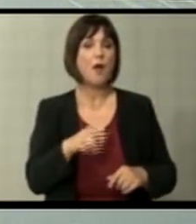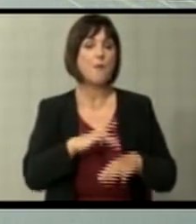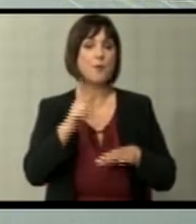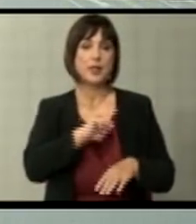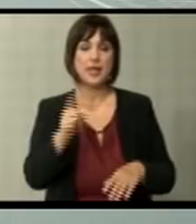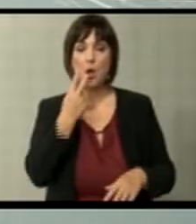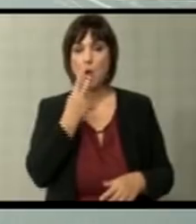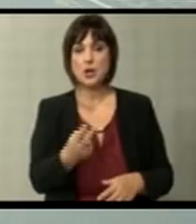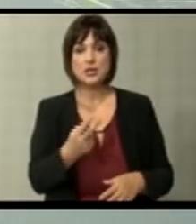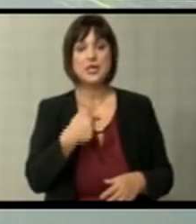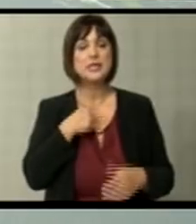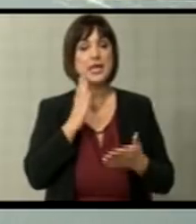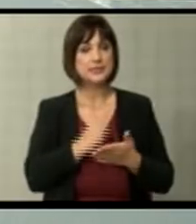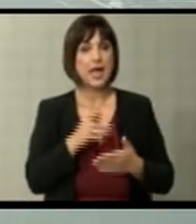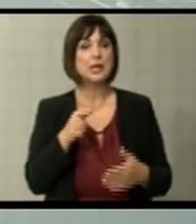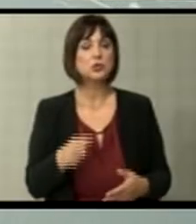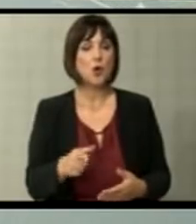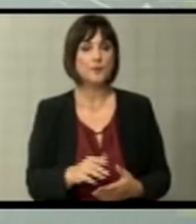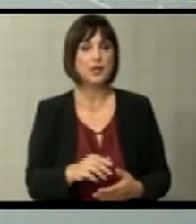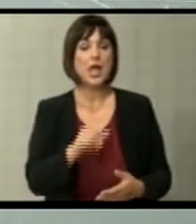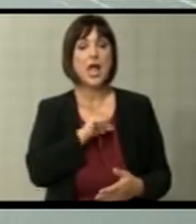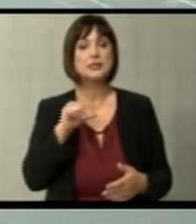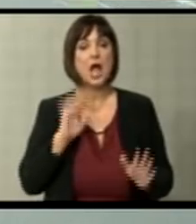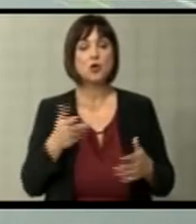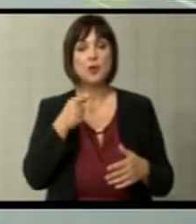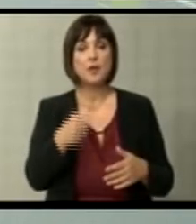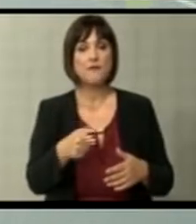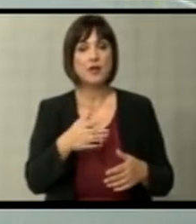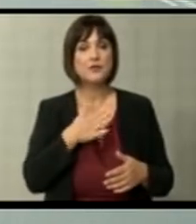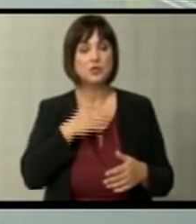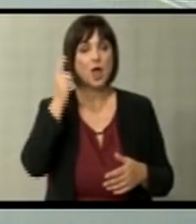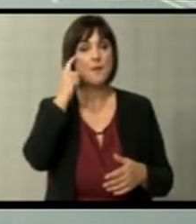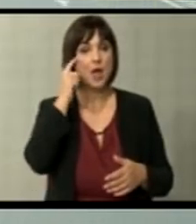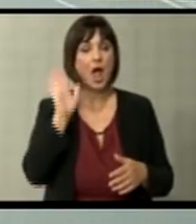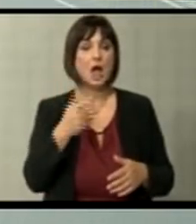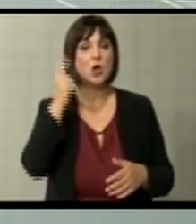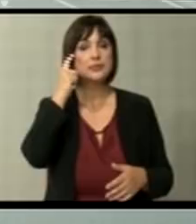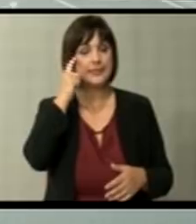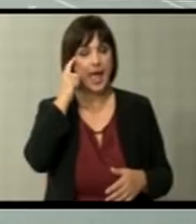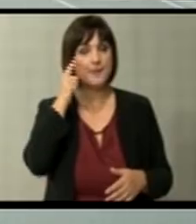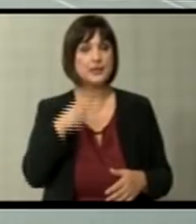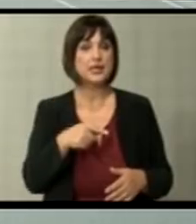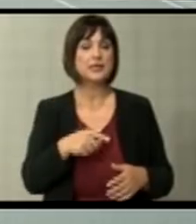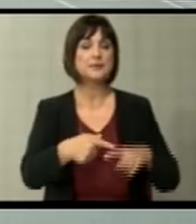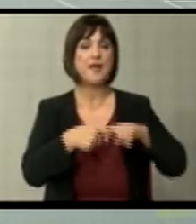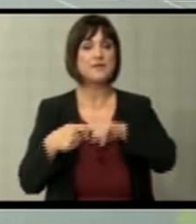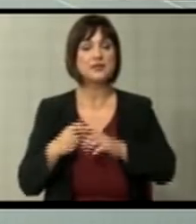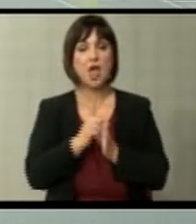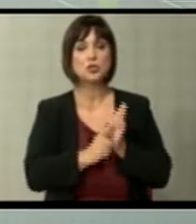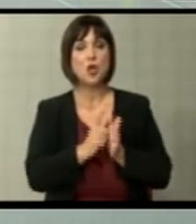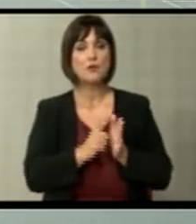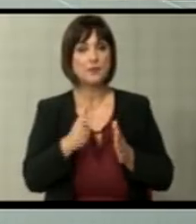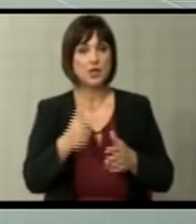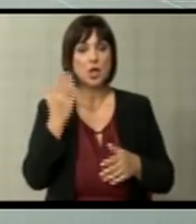не го гледаме. Ние затоа, само ако имаме тако нашејот менталитет, ако знаеме дека сме врзани со времето ја